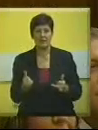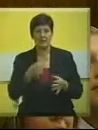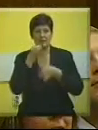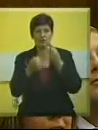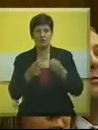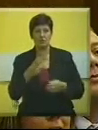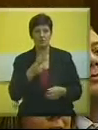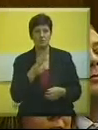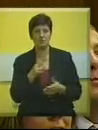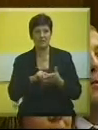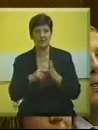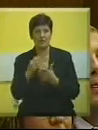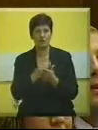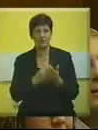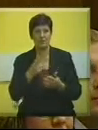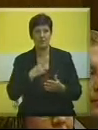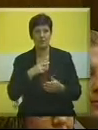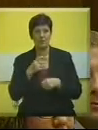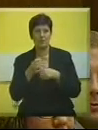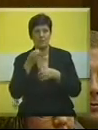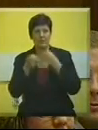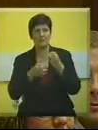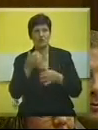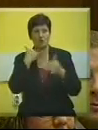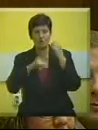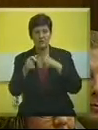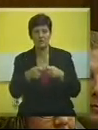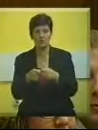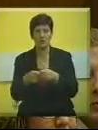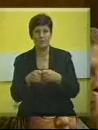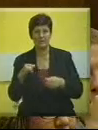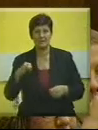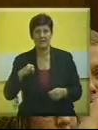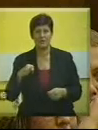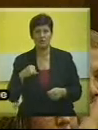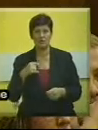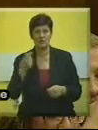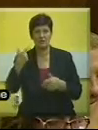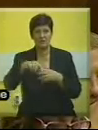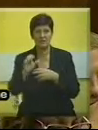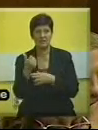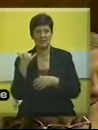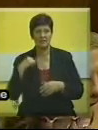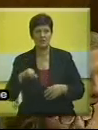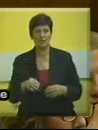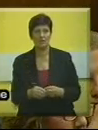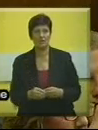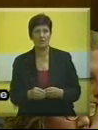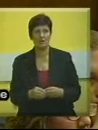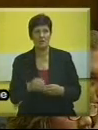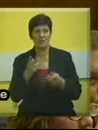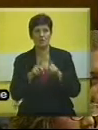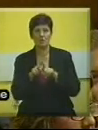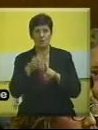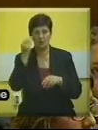imamo, danas na dnevnom redu imamo izveštaj o poslovanju turističke organizacije Vojvodine za 2011. godinu i kako su kolege